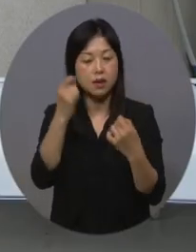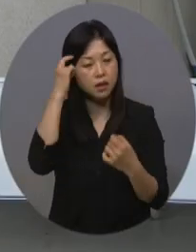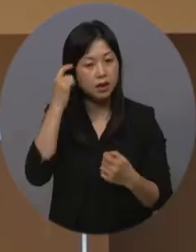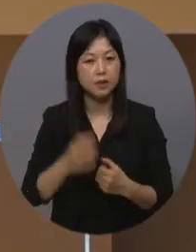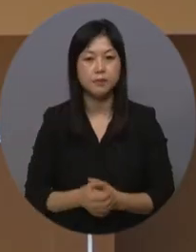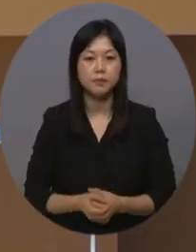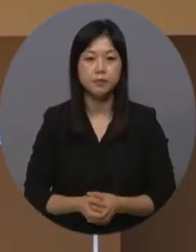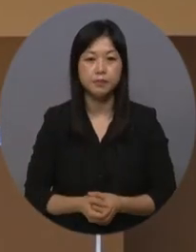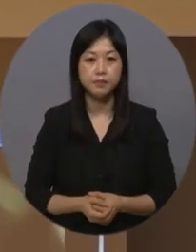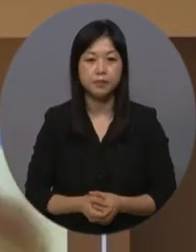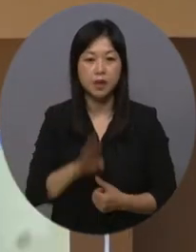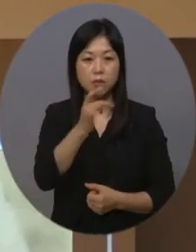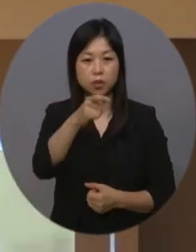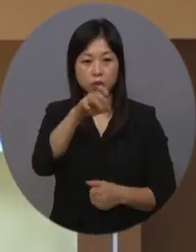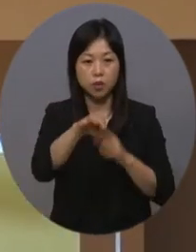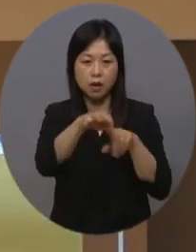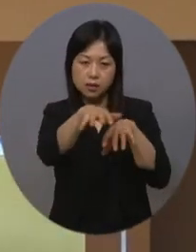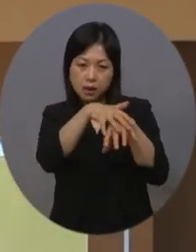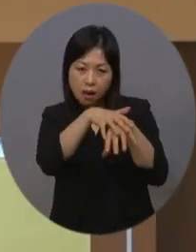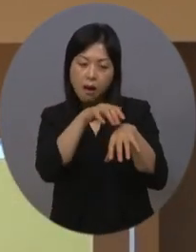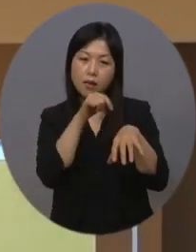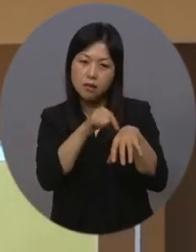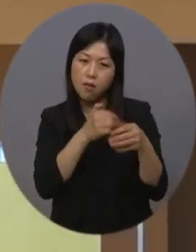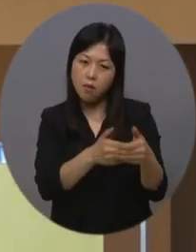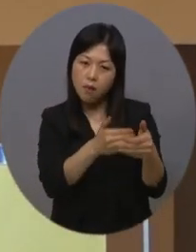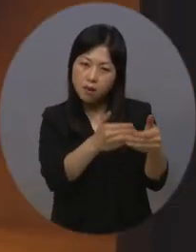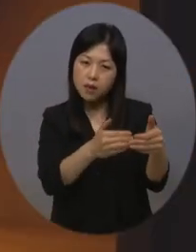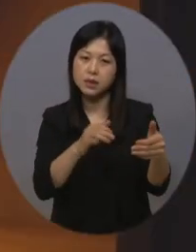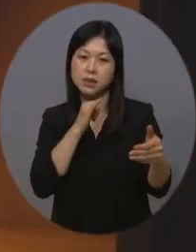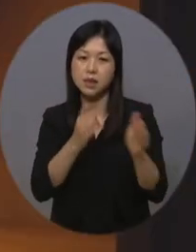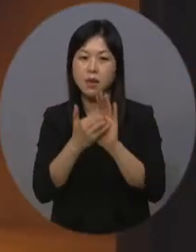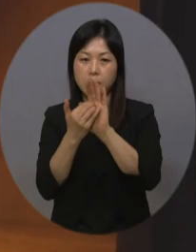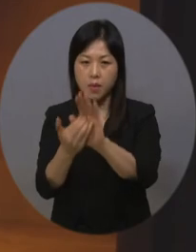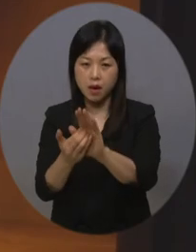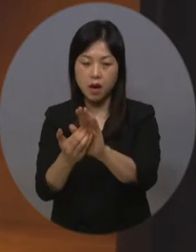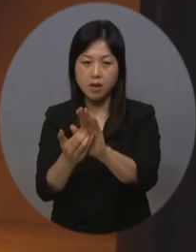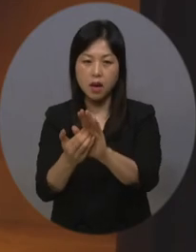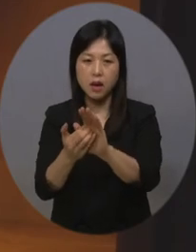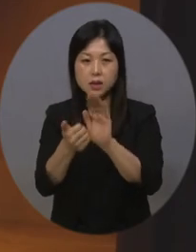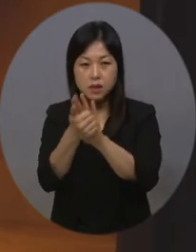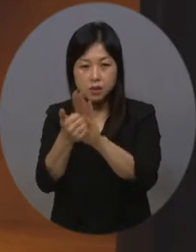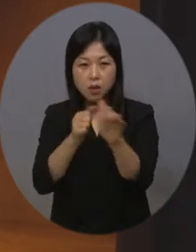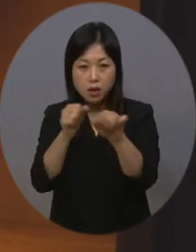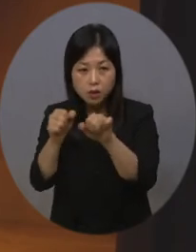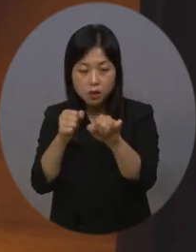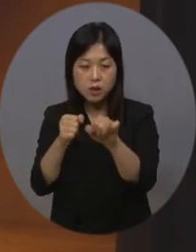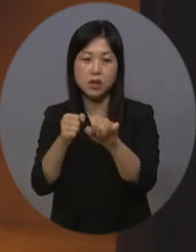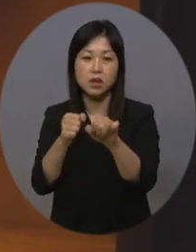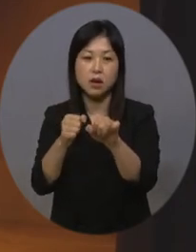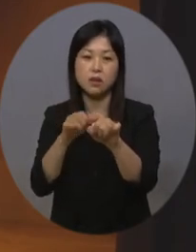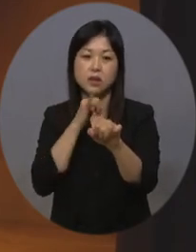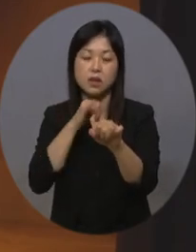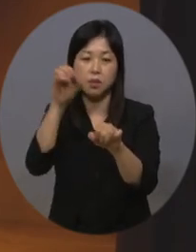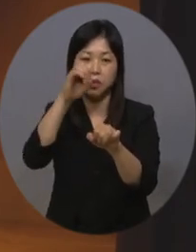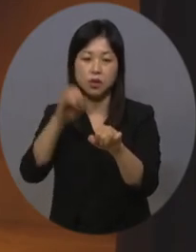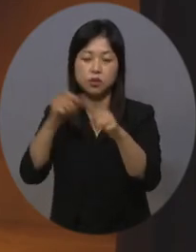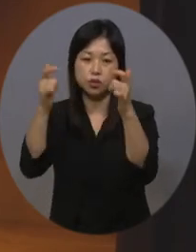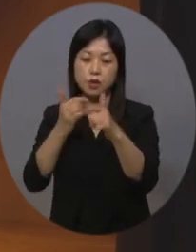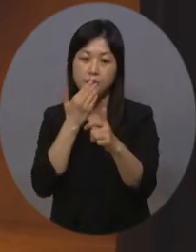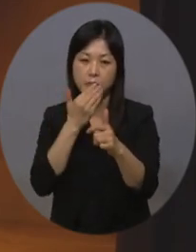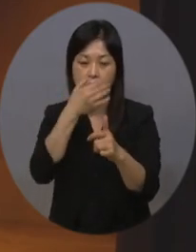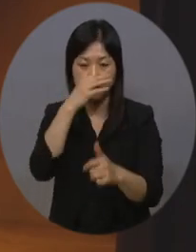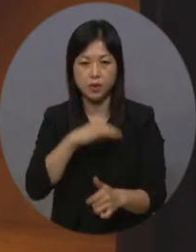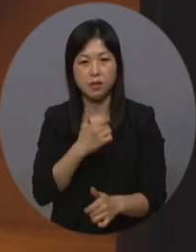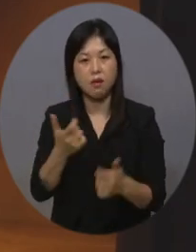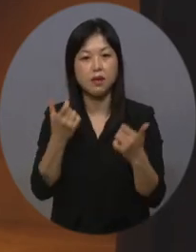보령시의 체계적인 자살 예방 멘토링 활동이 노인 자살률 감소에 크게 기여할 것으로 보입니다. 북지TV